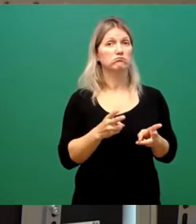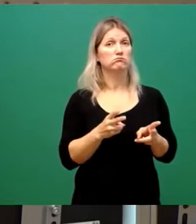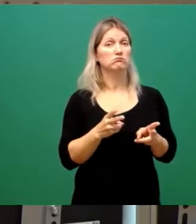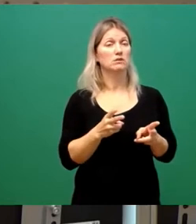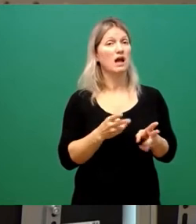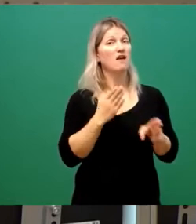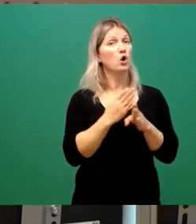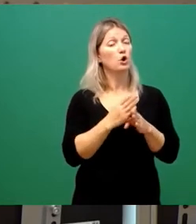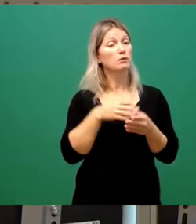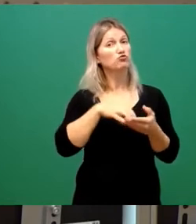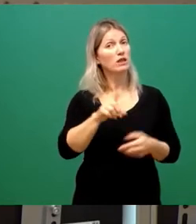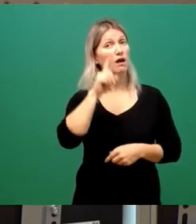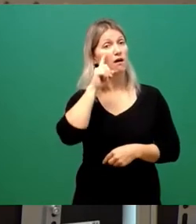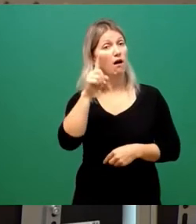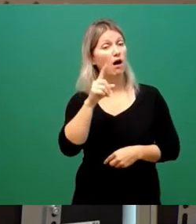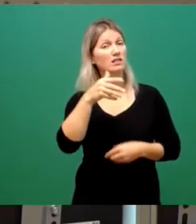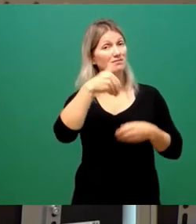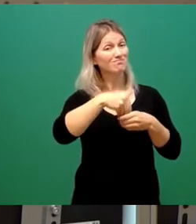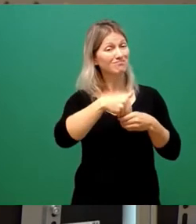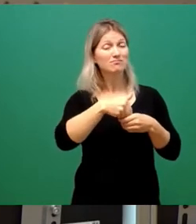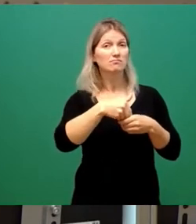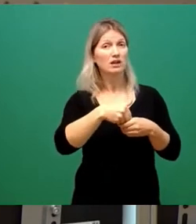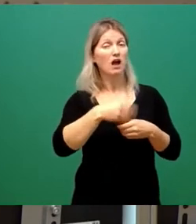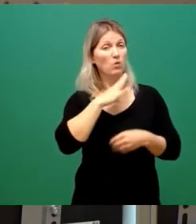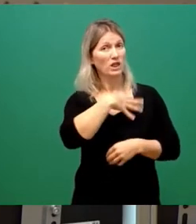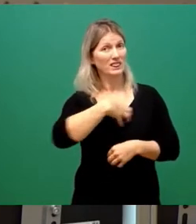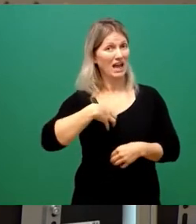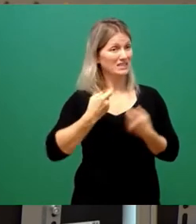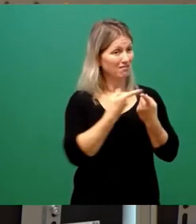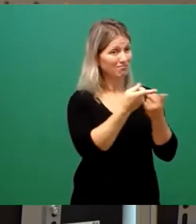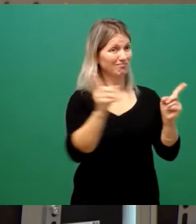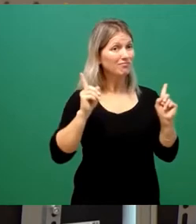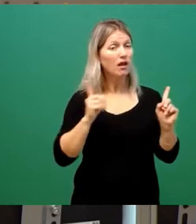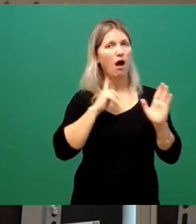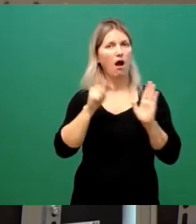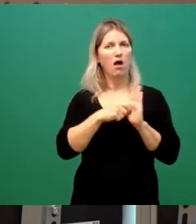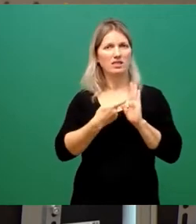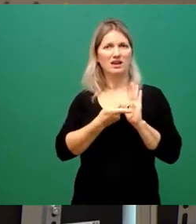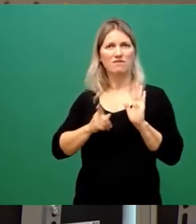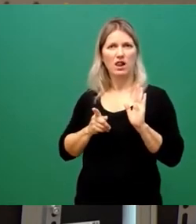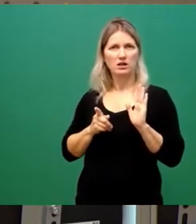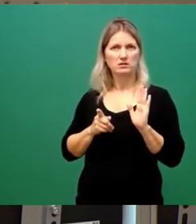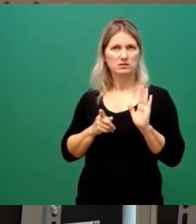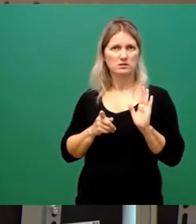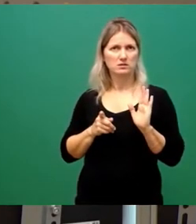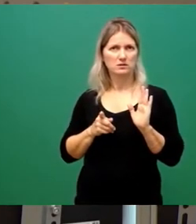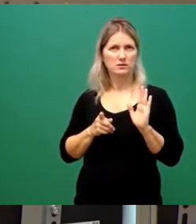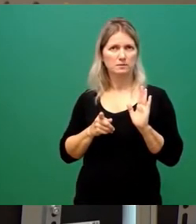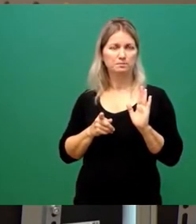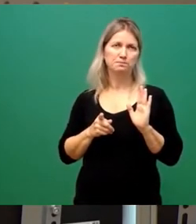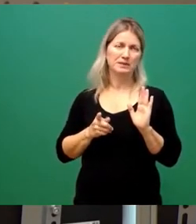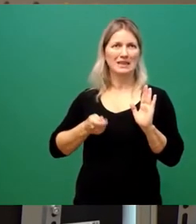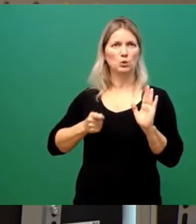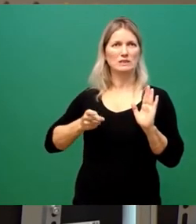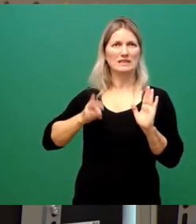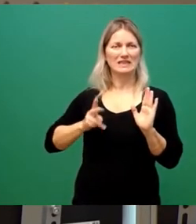ist in seiner gesamten Breite von der Bevölkerung von Dresden gewählt und ich sage es mal, juristisch nicht ganz sauber, er hat eine